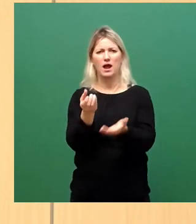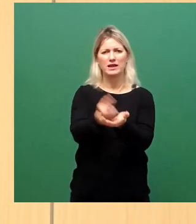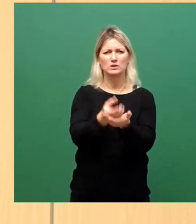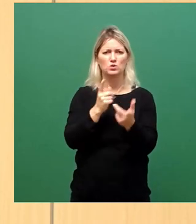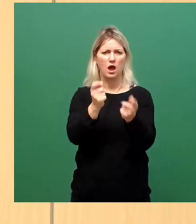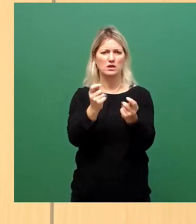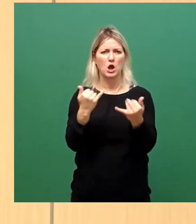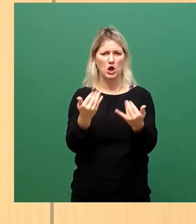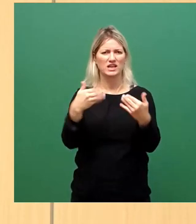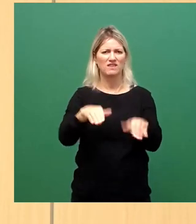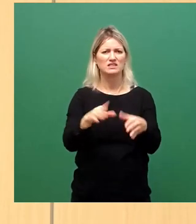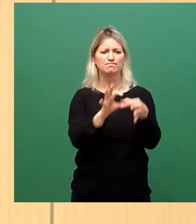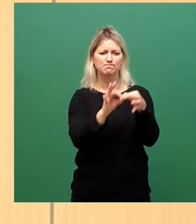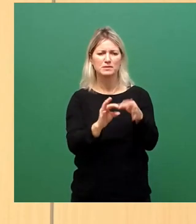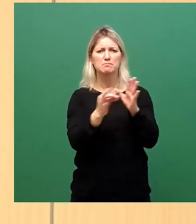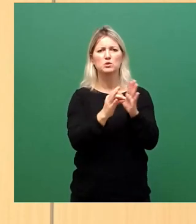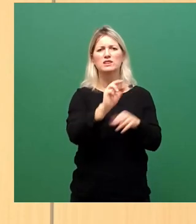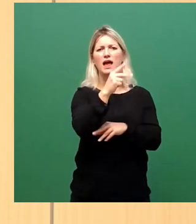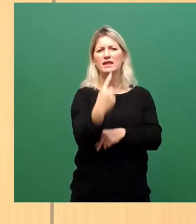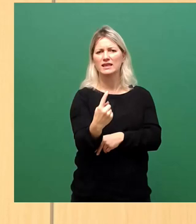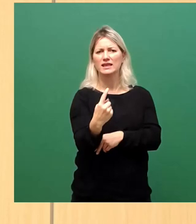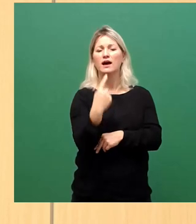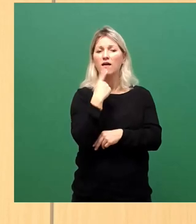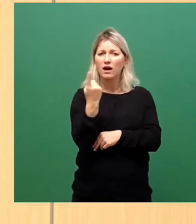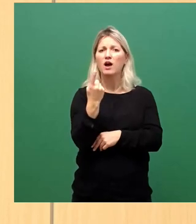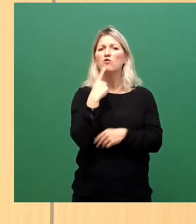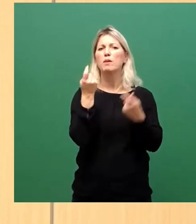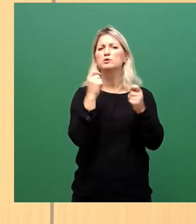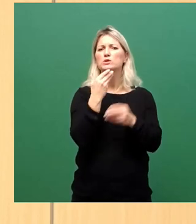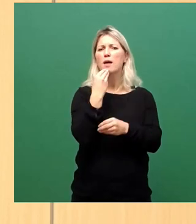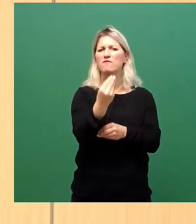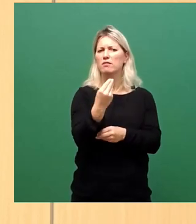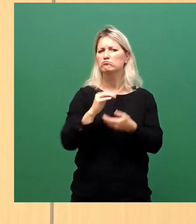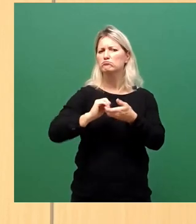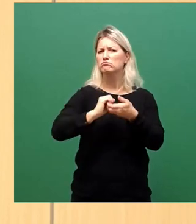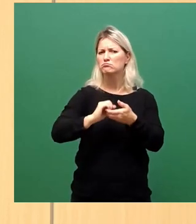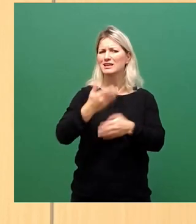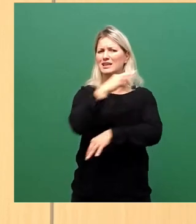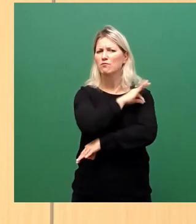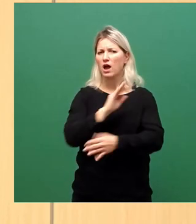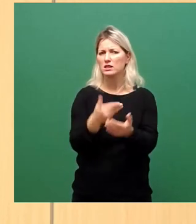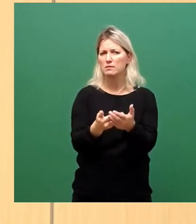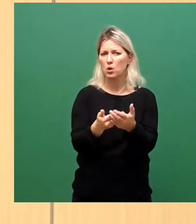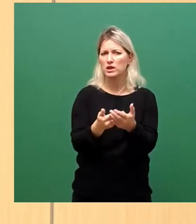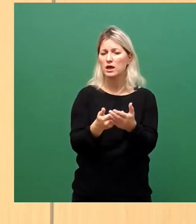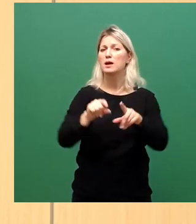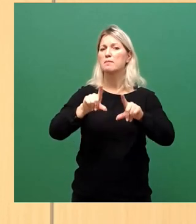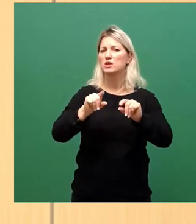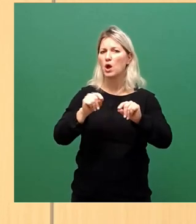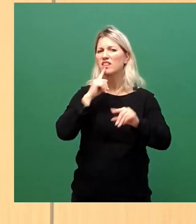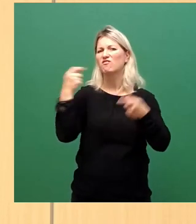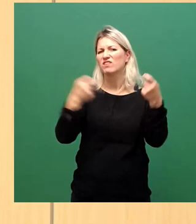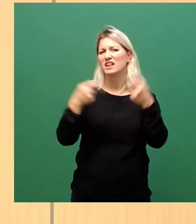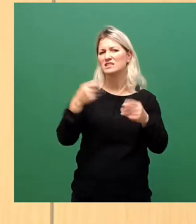Punkt 3i der Beschlussempfehlung. Dort geht es um die kommunalen Impfangebote. Da sollten wir natürlich auch noch die entsprechende Finanzierung bereitstellen.